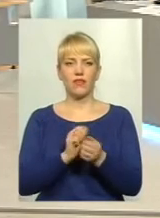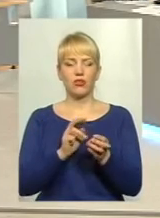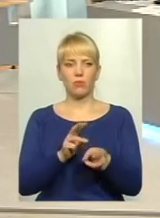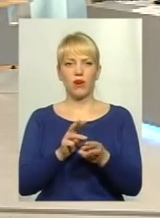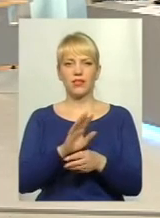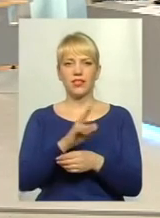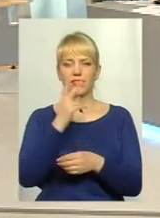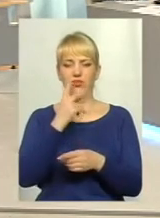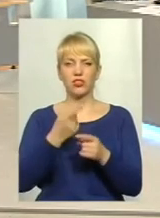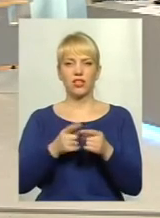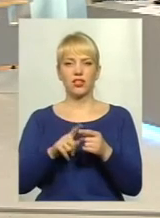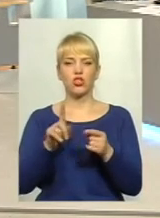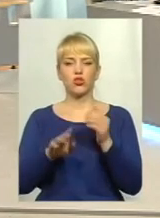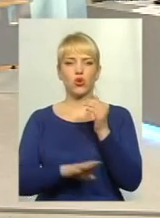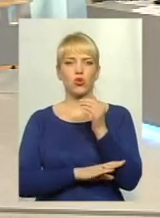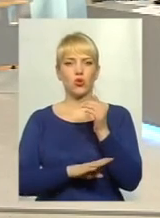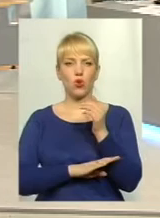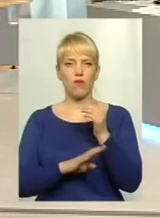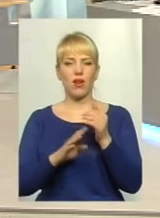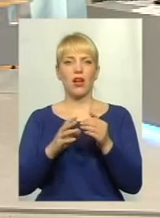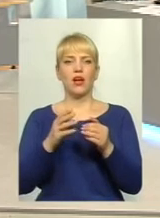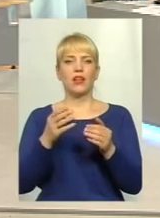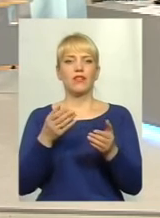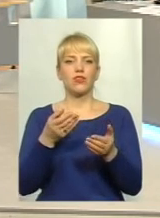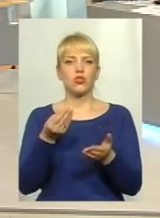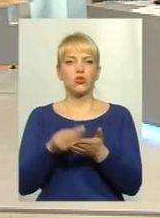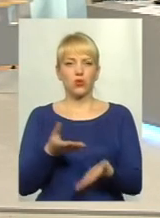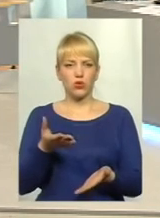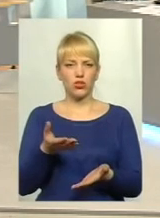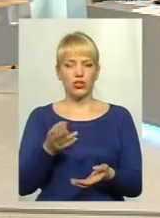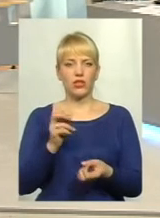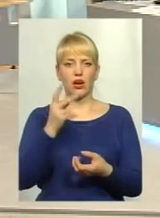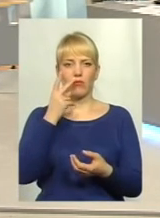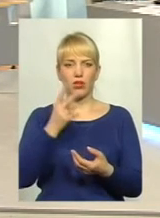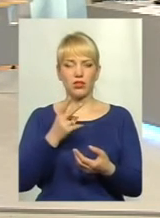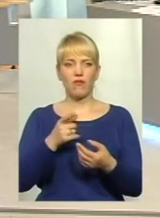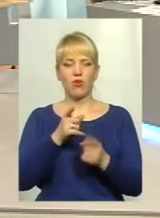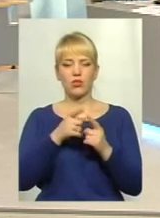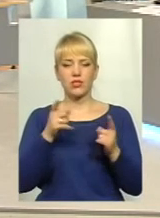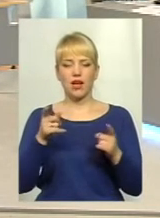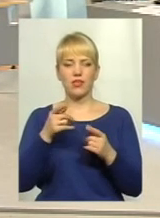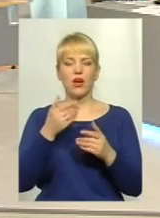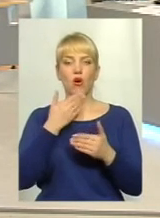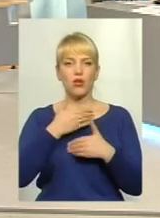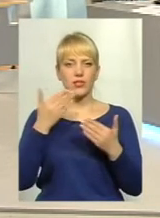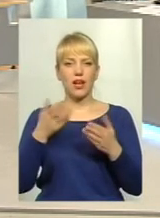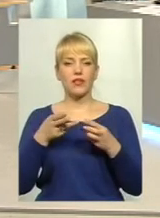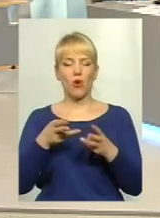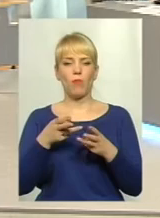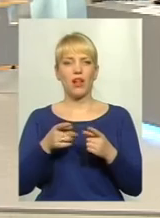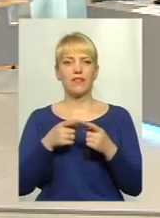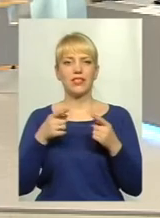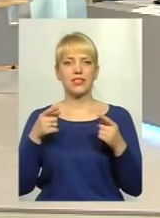що дрова здорожчали, показав, наприклад, останній опалювальний сезон в порівнянні з попереднім,